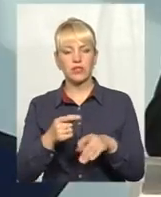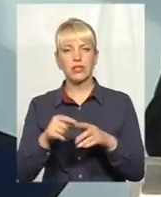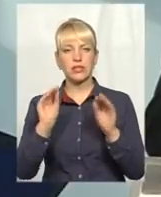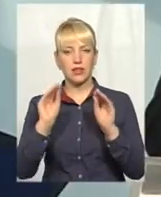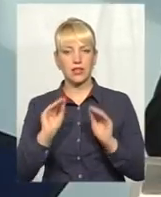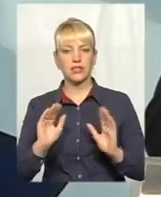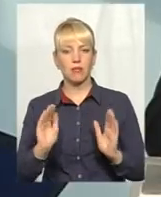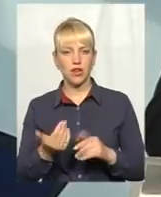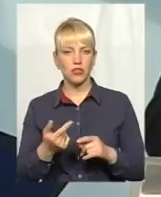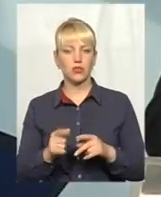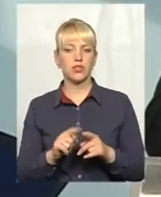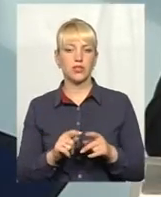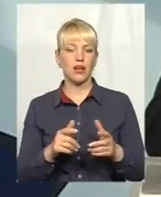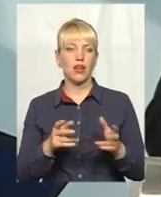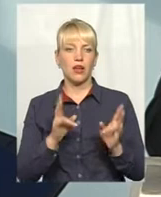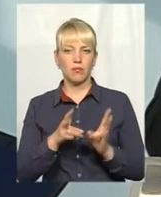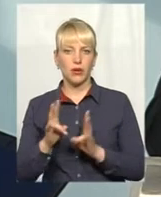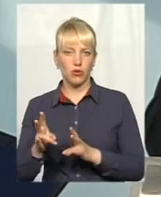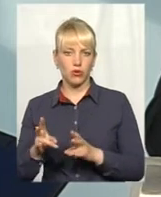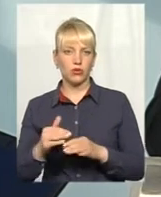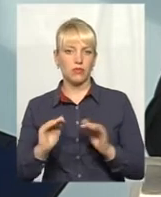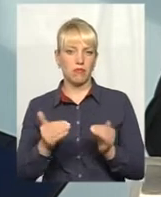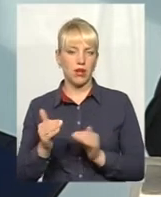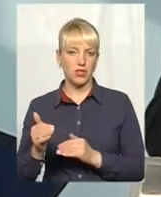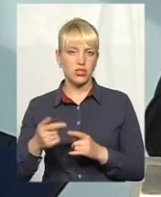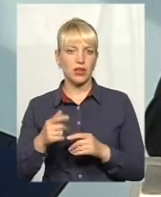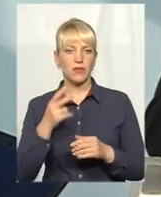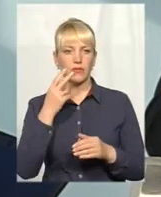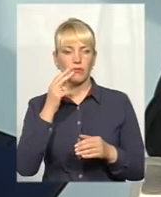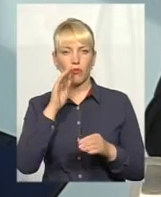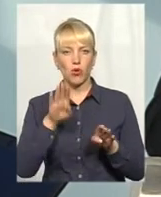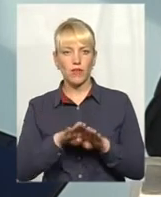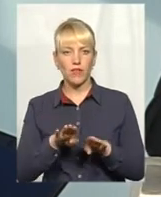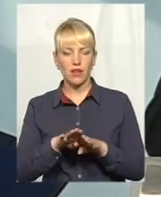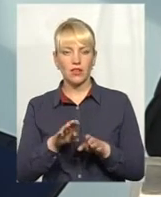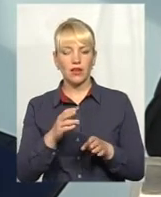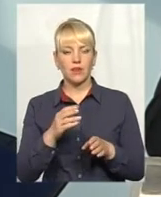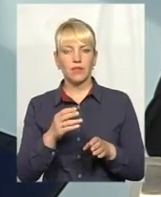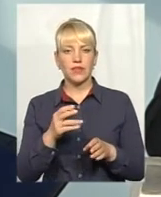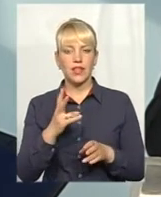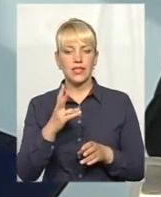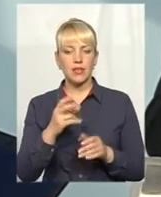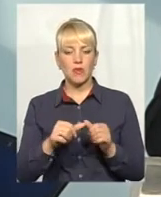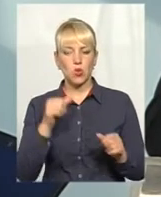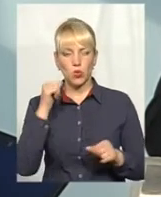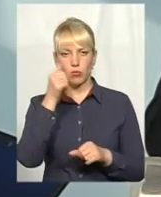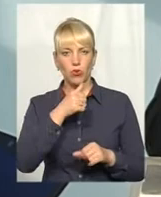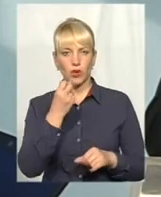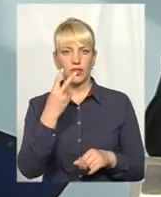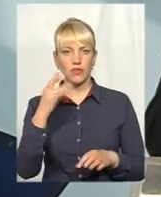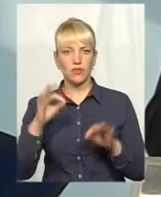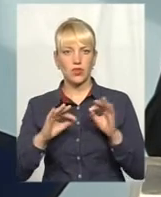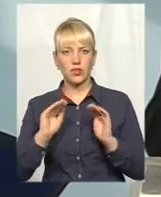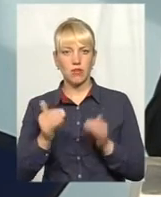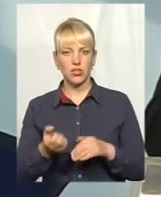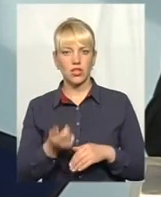тобто дорожньо-транспортних приходств є менше. В порівнянні навіть з минулим роком, на 12% зменшена кількість ДТП